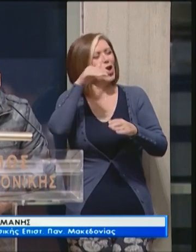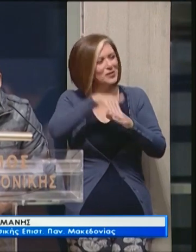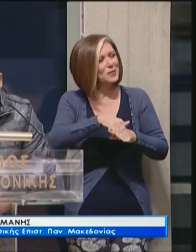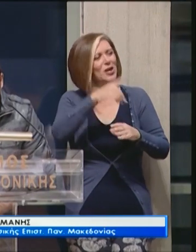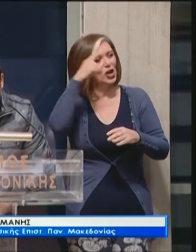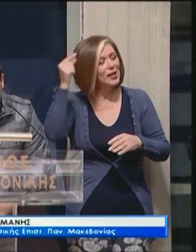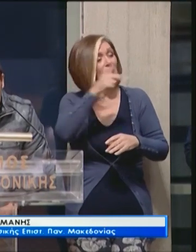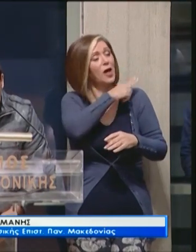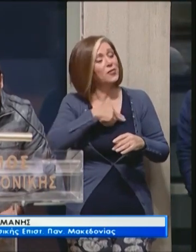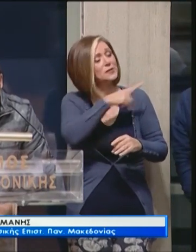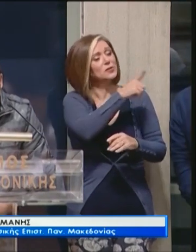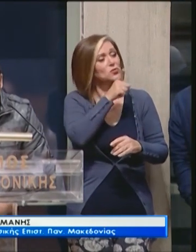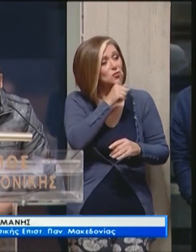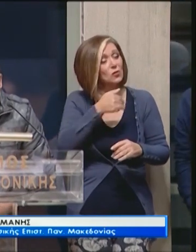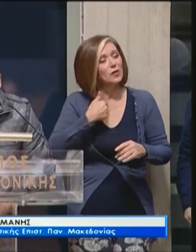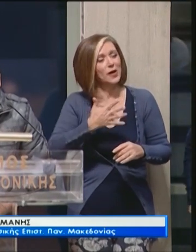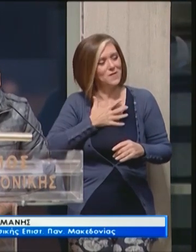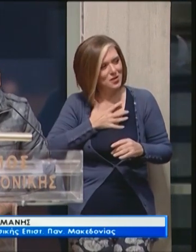Τους καθηγητές επίσης θέλω να τους χρησιμοποιήσω.